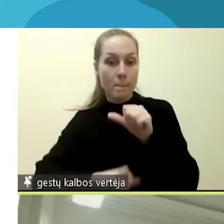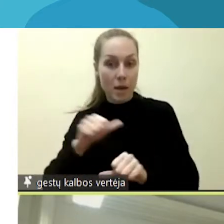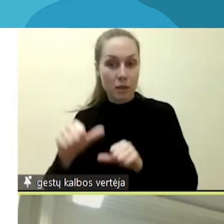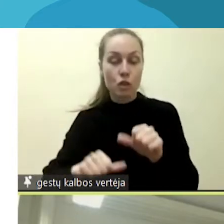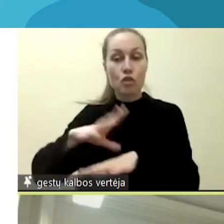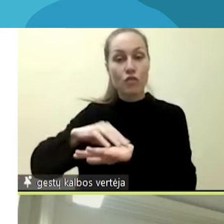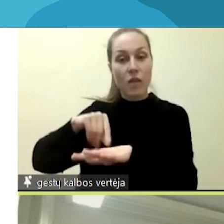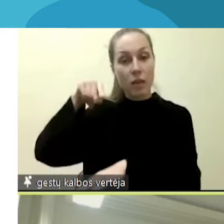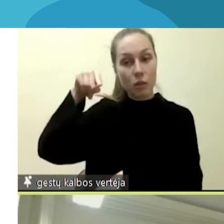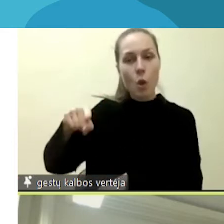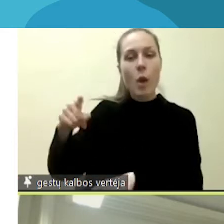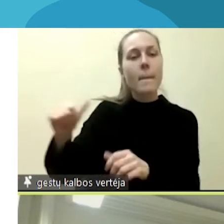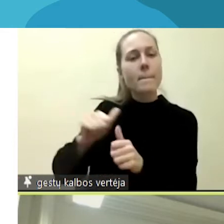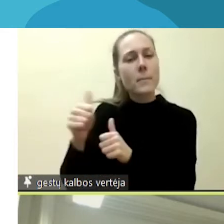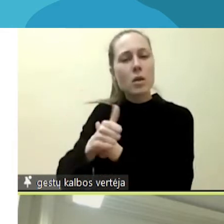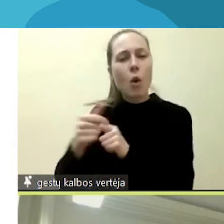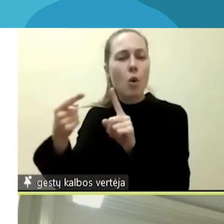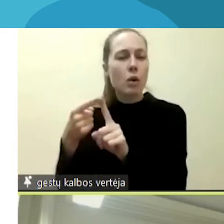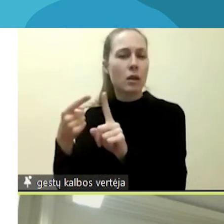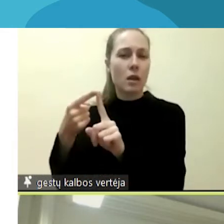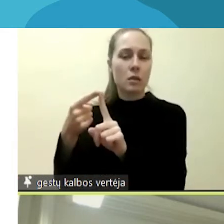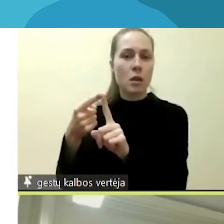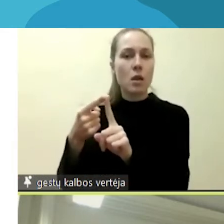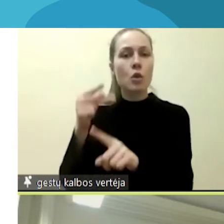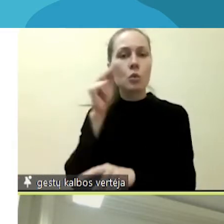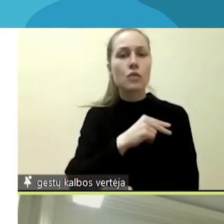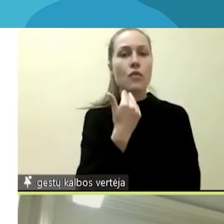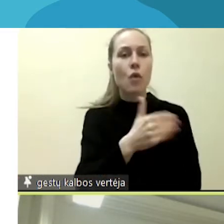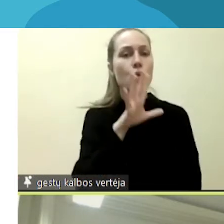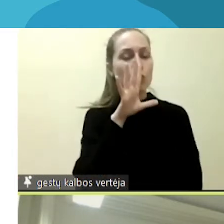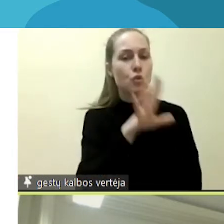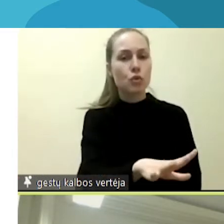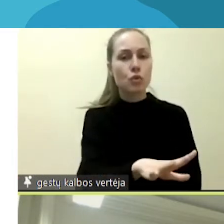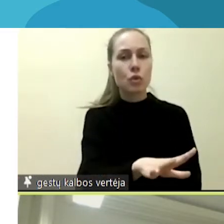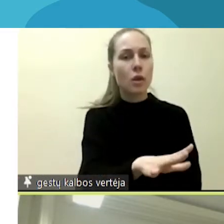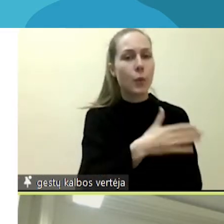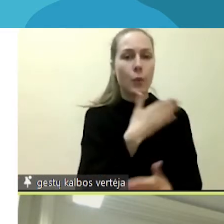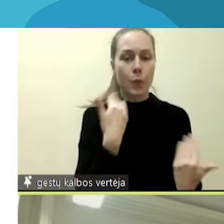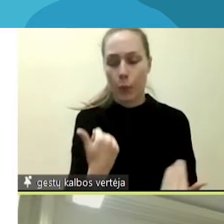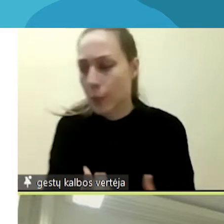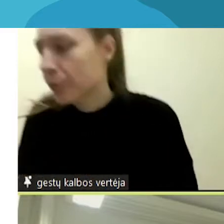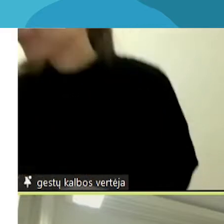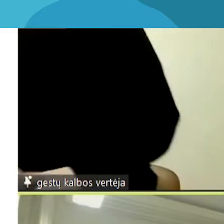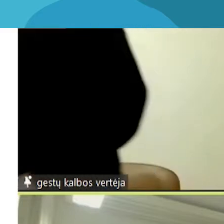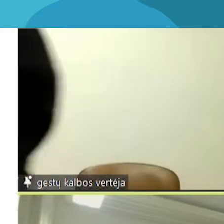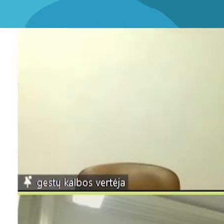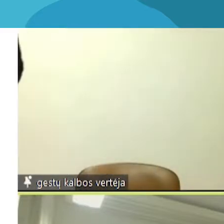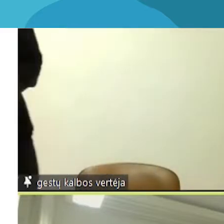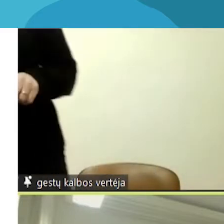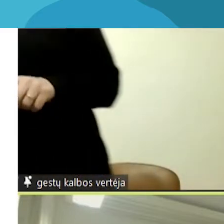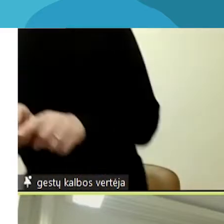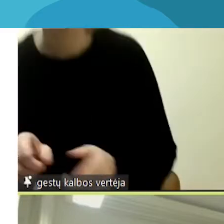prioritėtų jau nebelaikė nepykantos nusikaltimų. Padaliniai, kurie buvo skirti darbui su